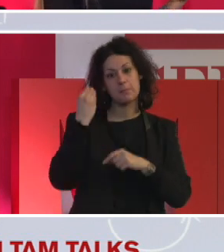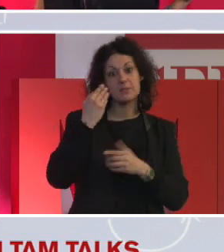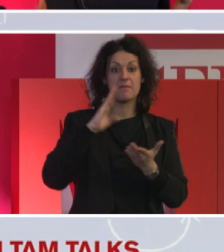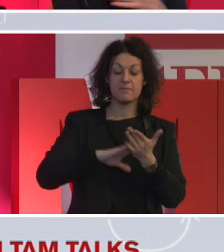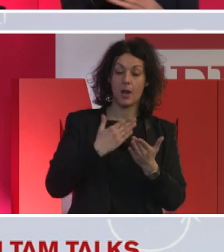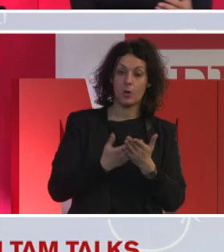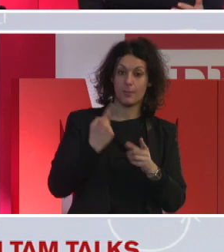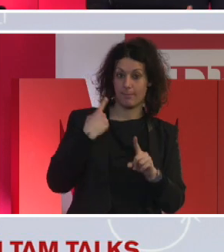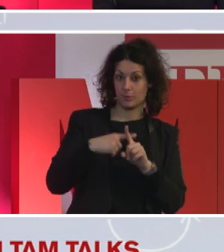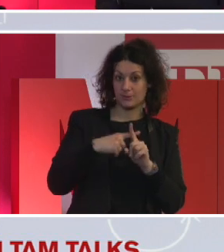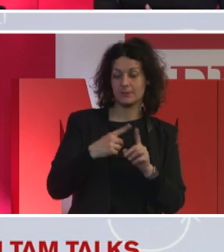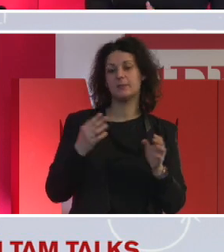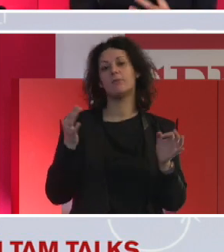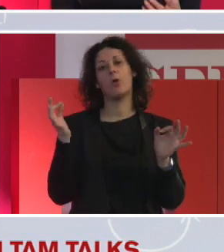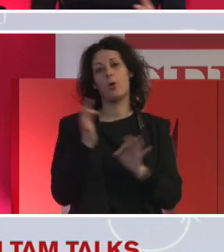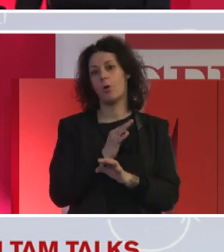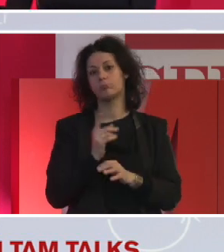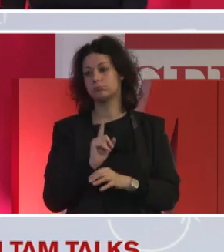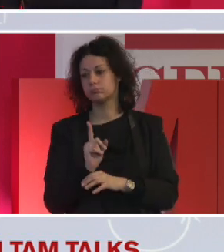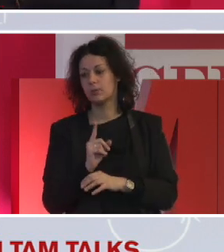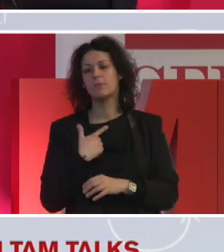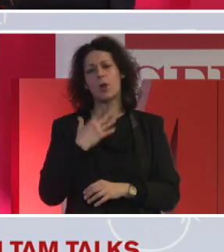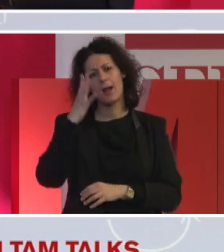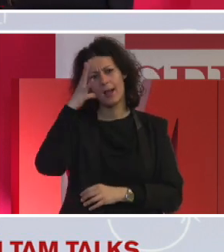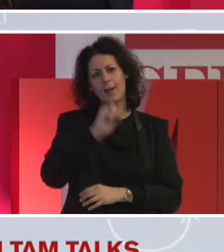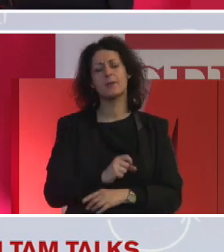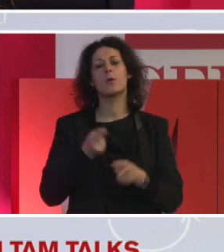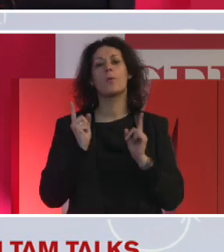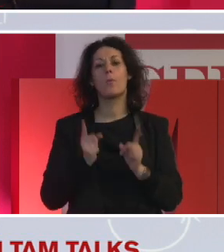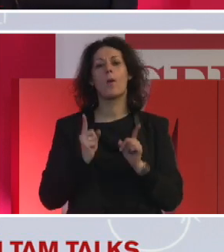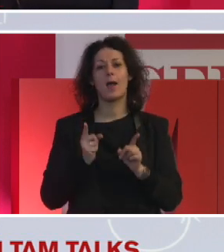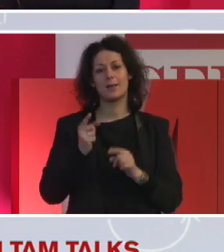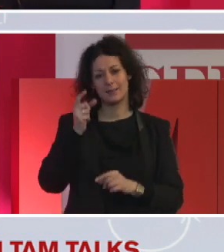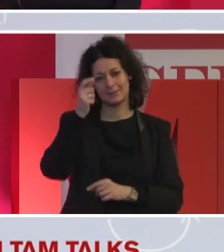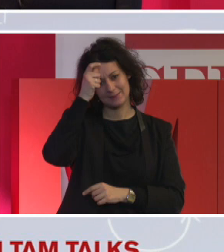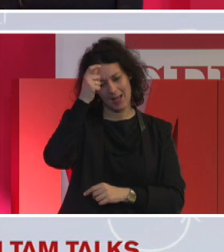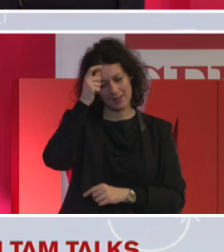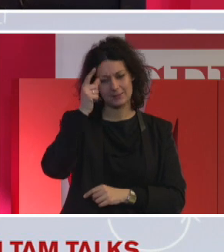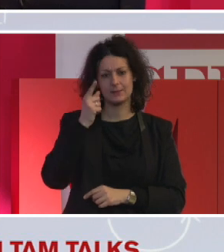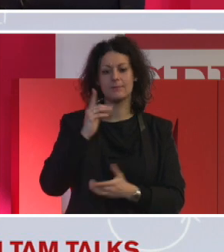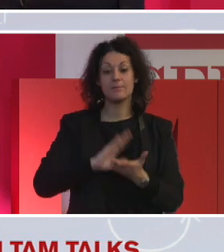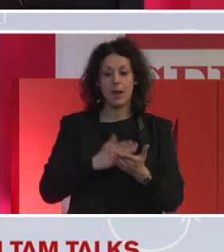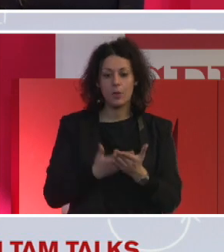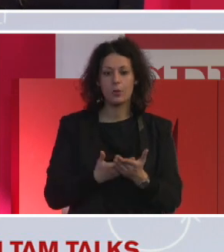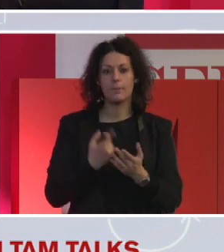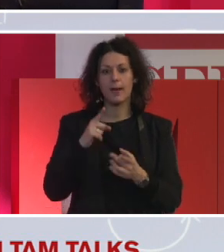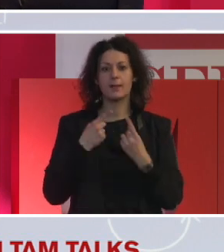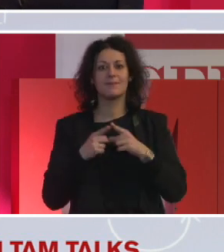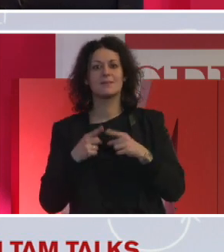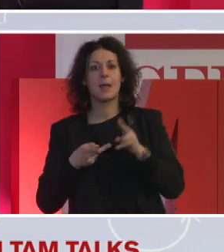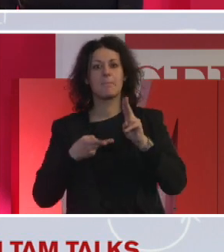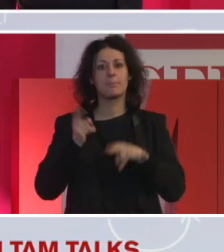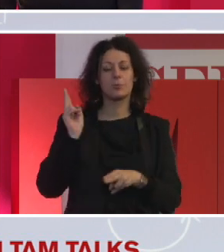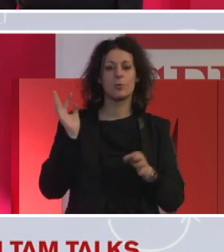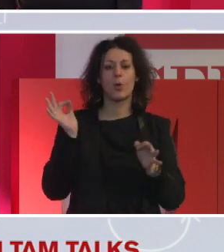capire, quali sono queste regioni, cui, in realtà, dove si vede più questo, come valore, per me è